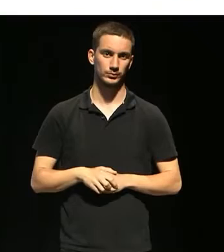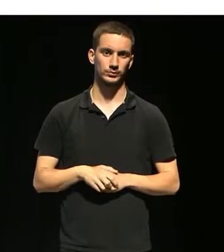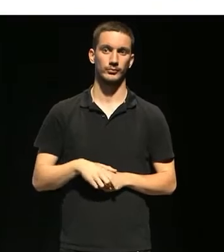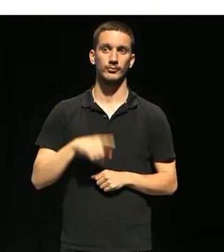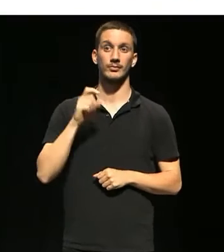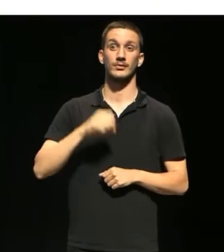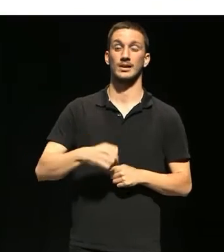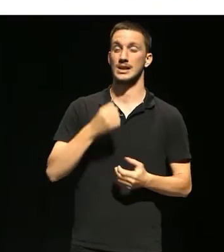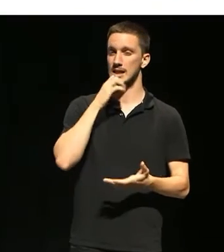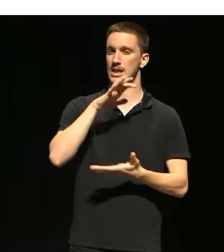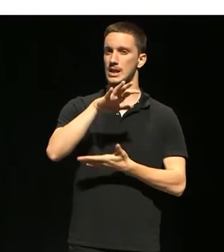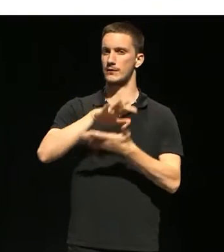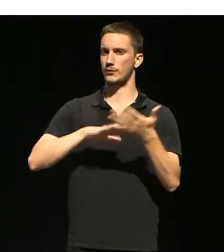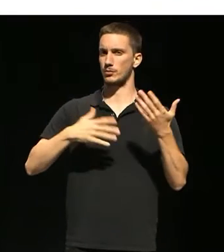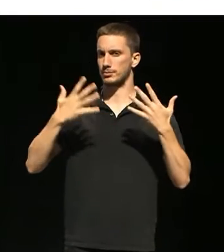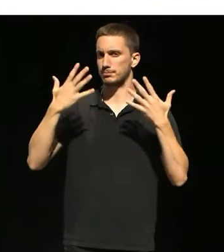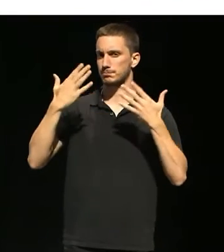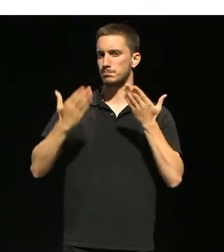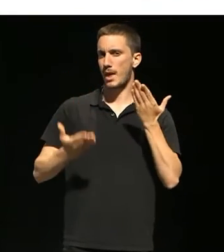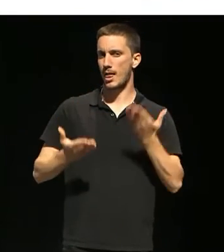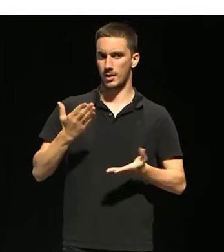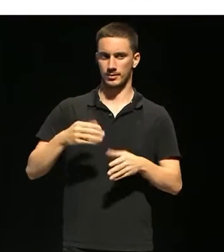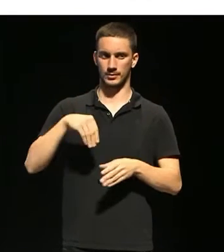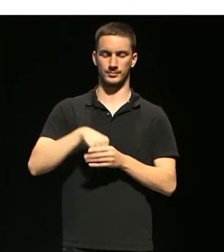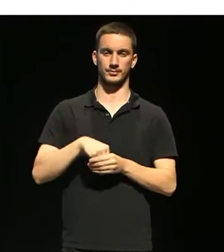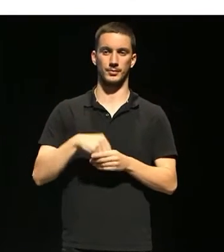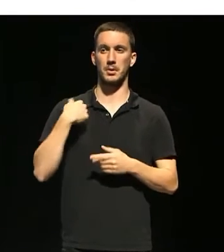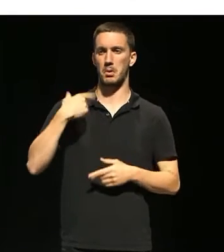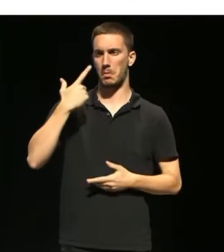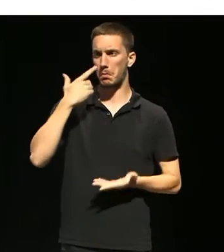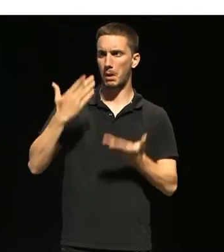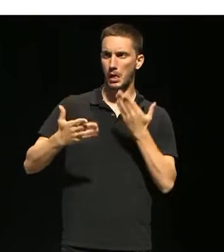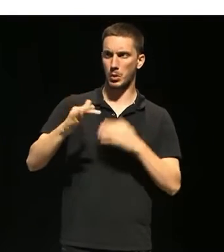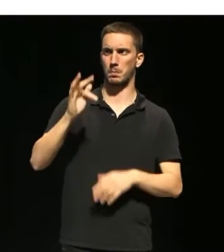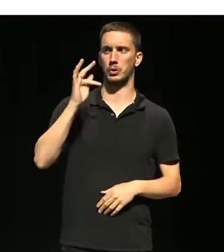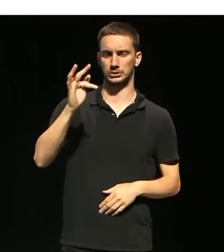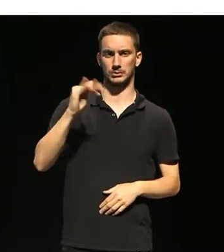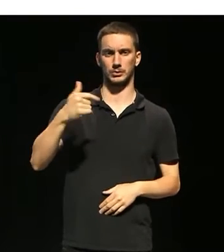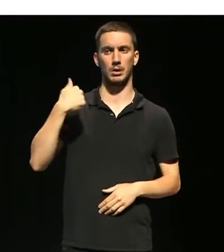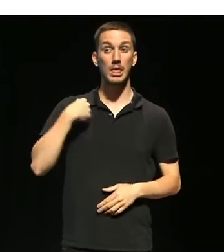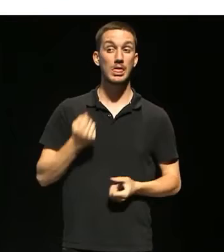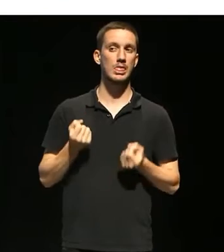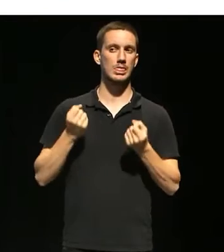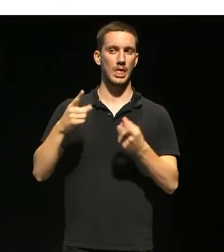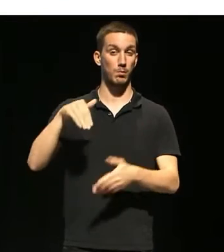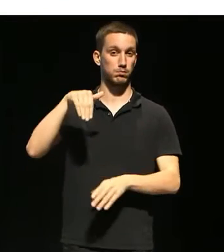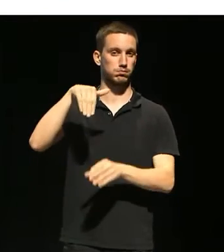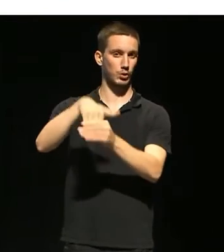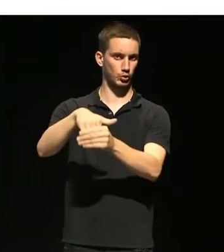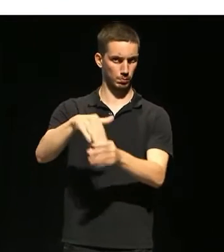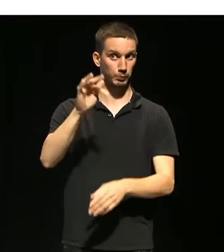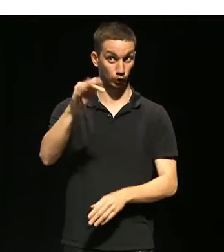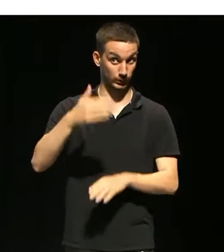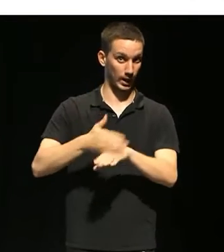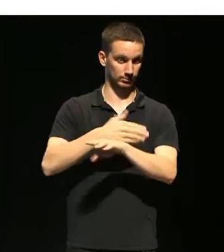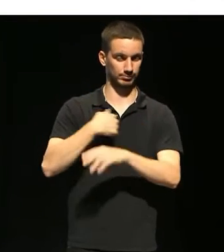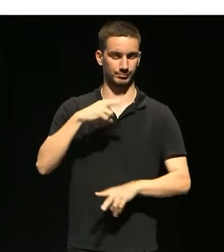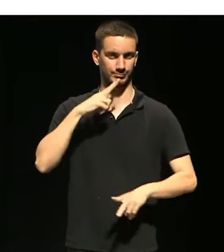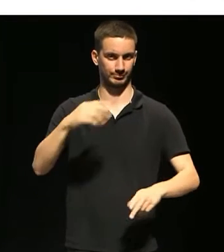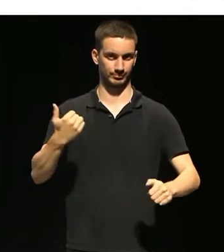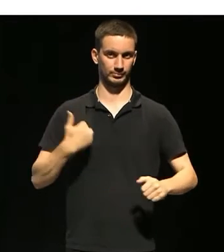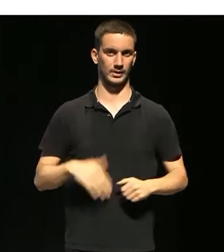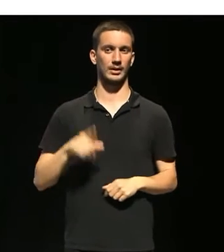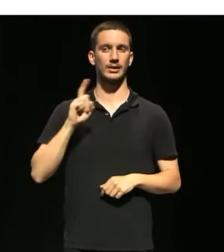'informe Balans, fem una valoració positiva, donarem el nostre vot positiu, avancem, i ressaltarem